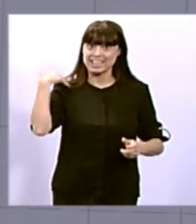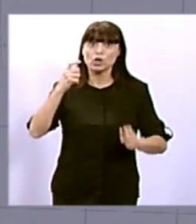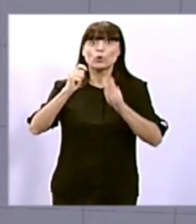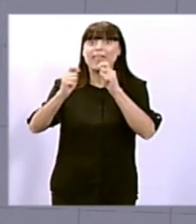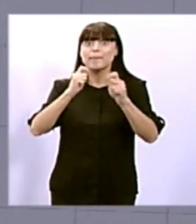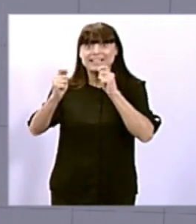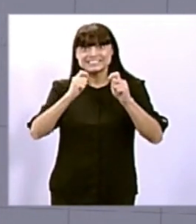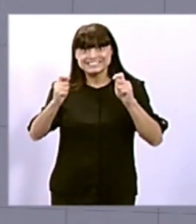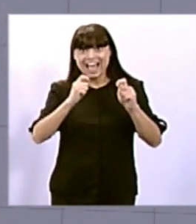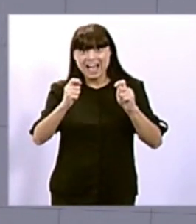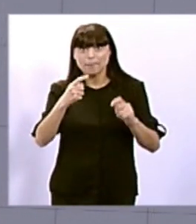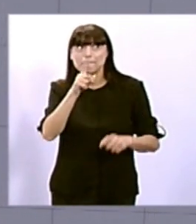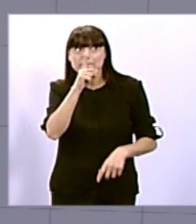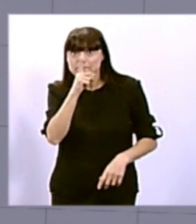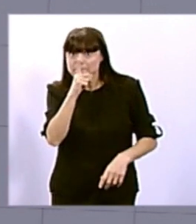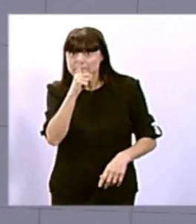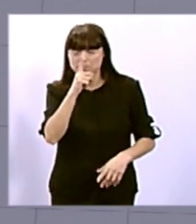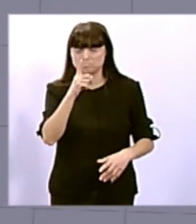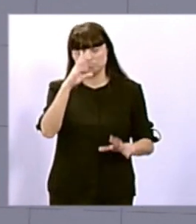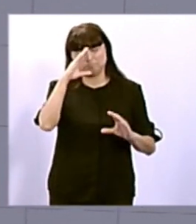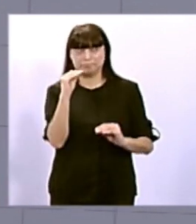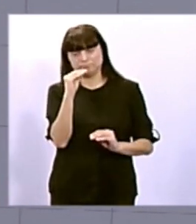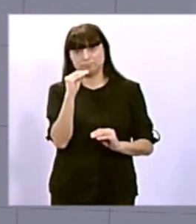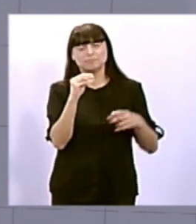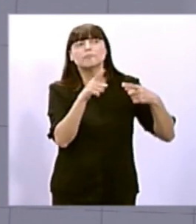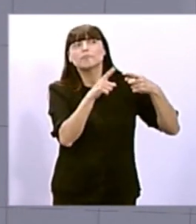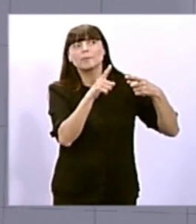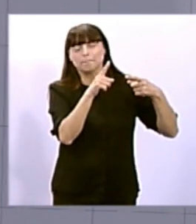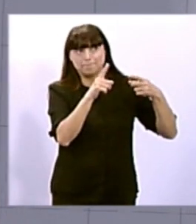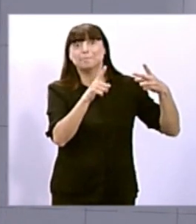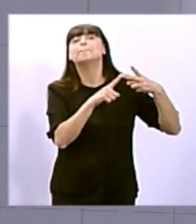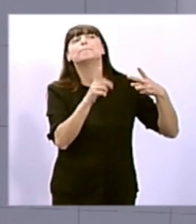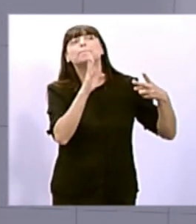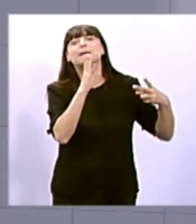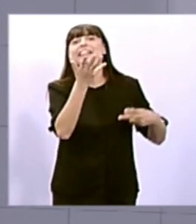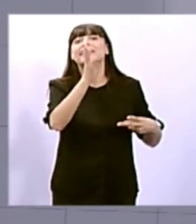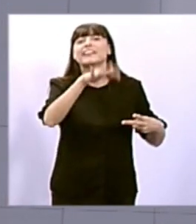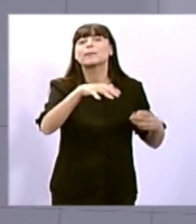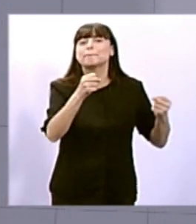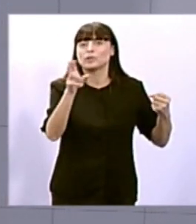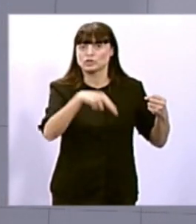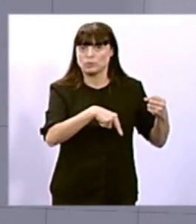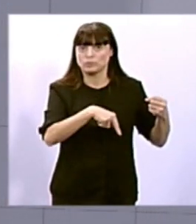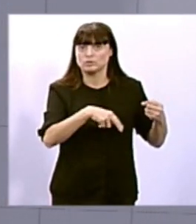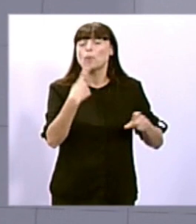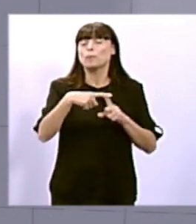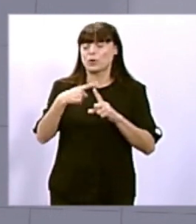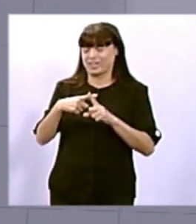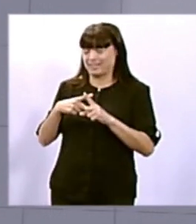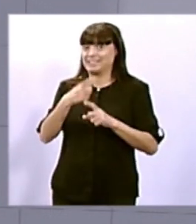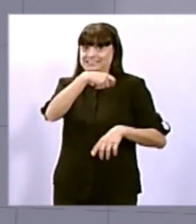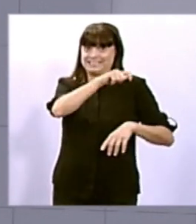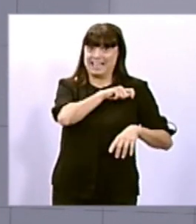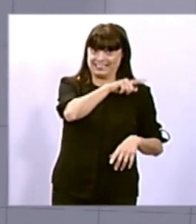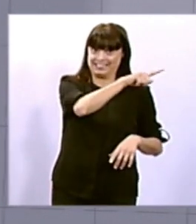materialitzar, perquè, en tot cas, el govern de l'Estat tenia, a banda dels diners que havia aportat a les comunitats autònomes, hi havia una part, aquests